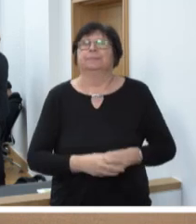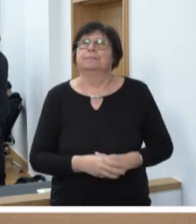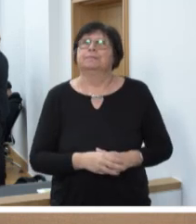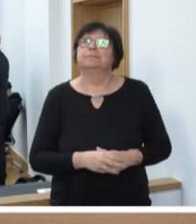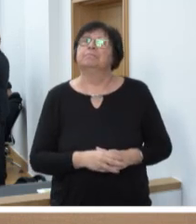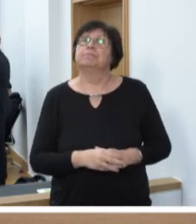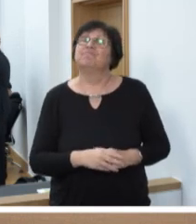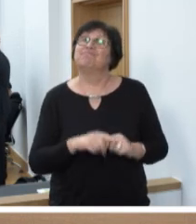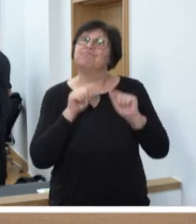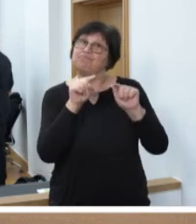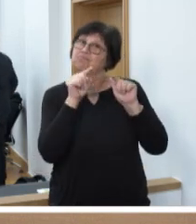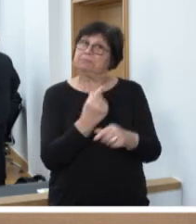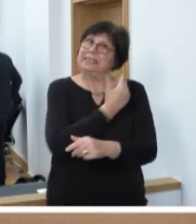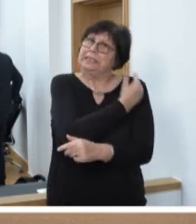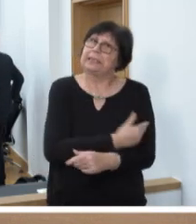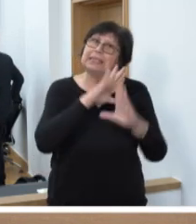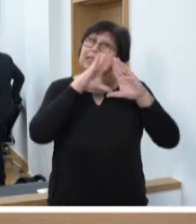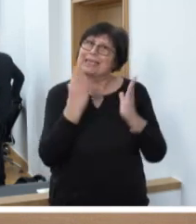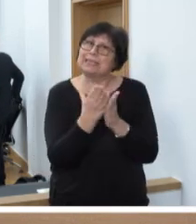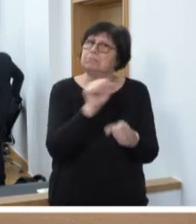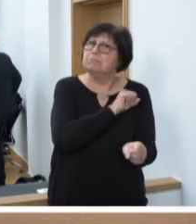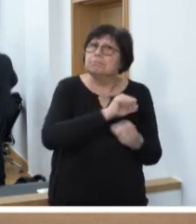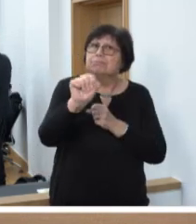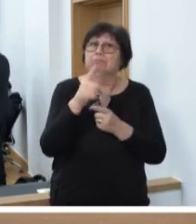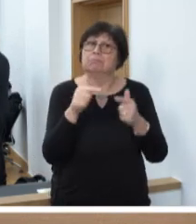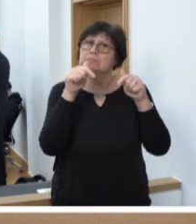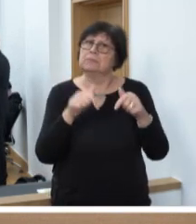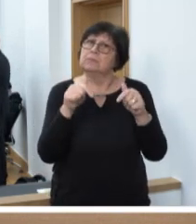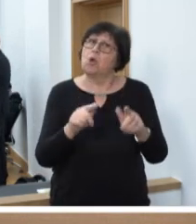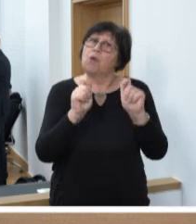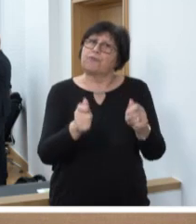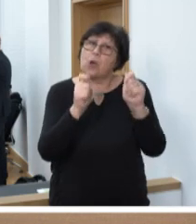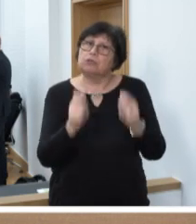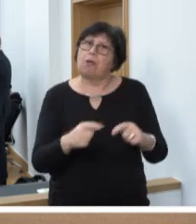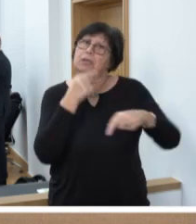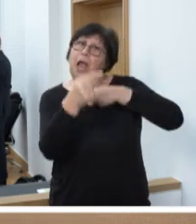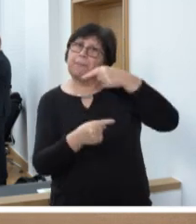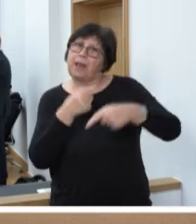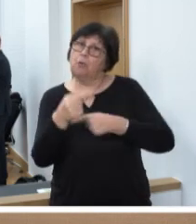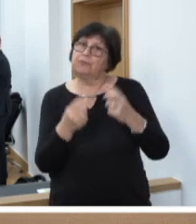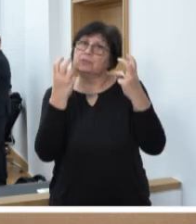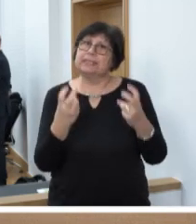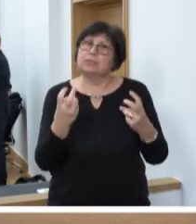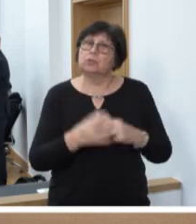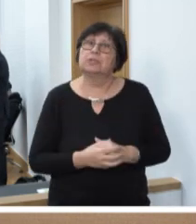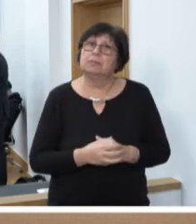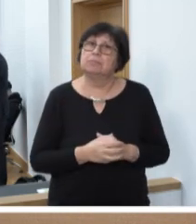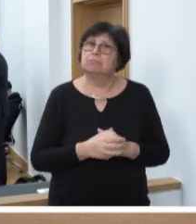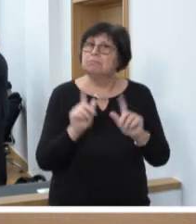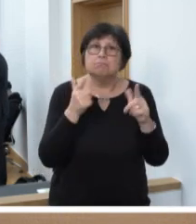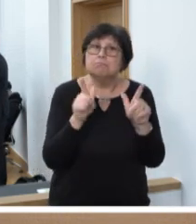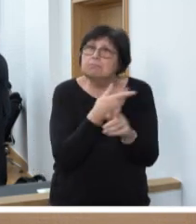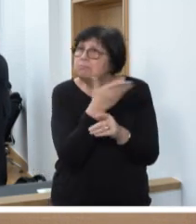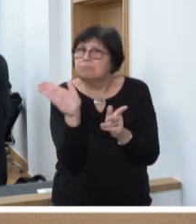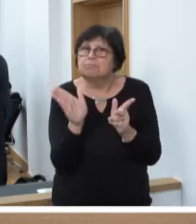Erhebt sich von Ihrer Seite insgesamt Widerspruch gegen die jetzt so vorgeschlagene Strukturierung dieser Sitzung. Das ist nicht der